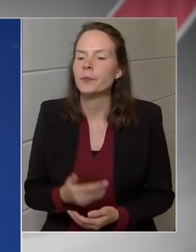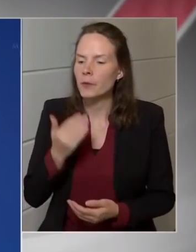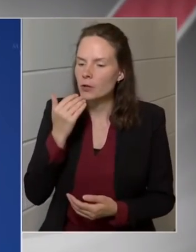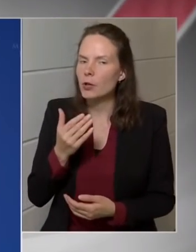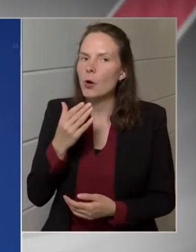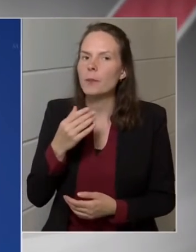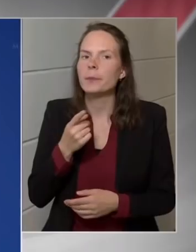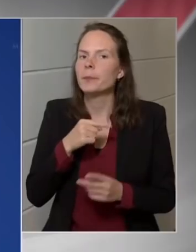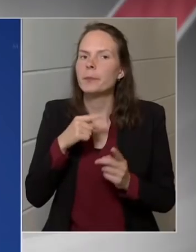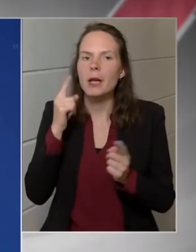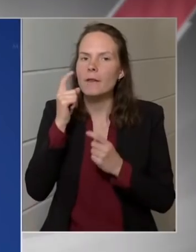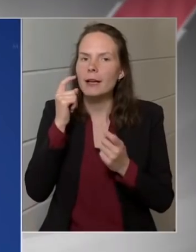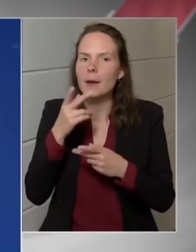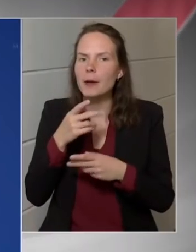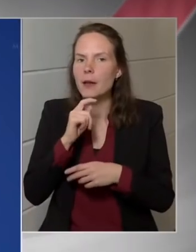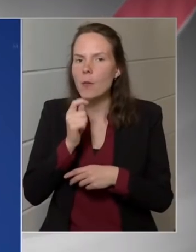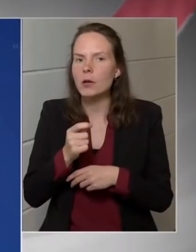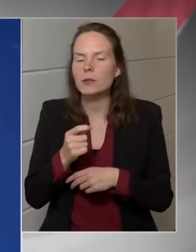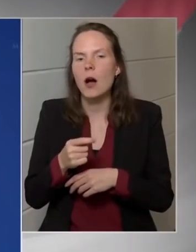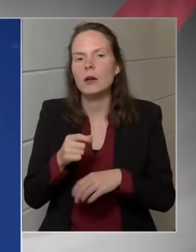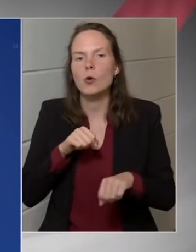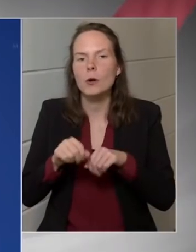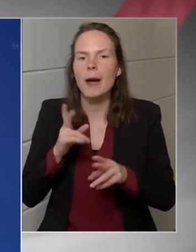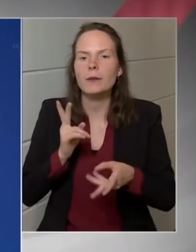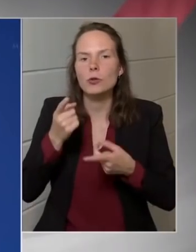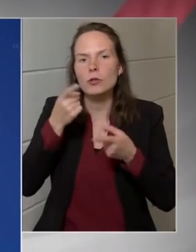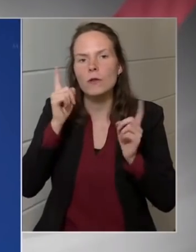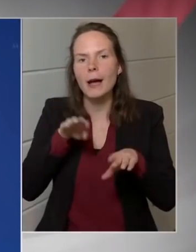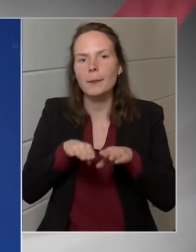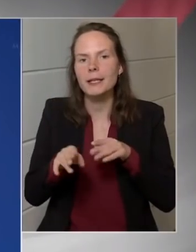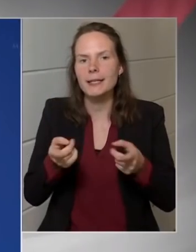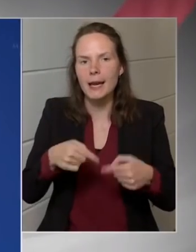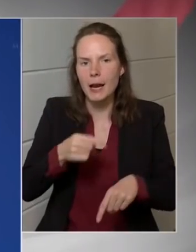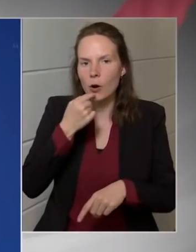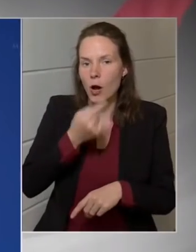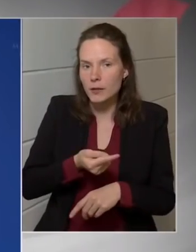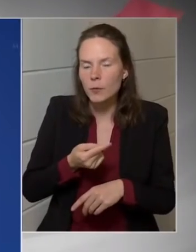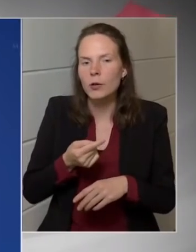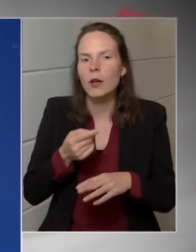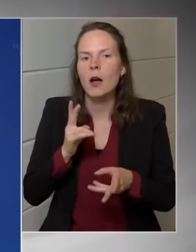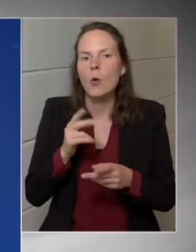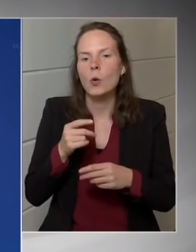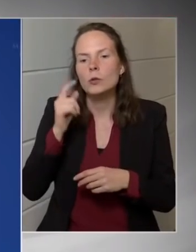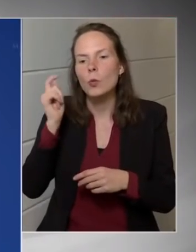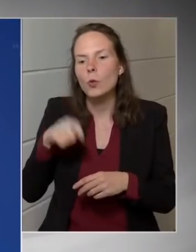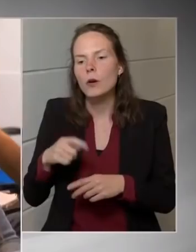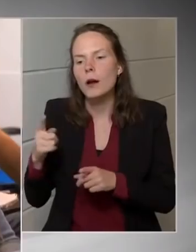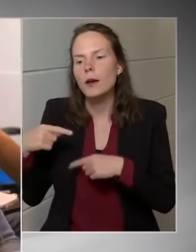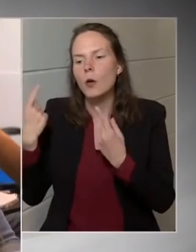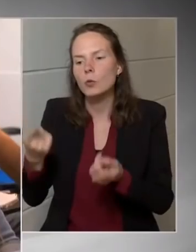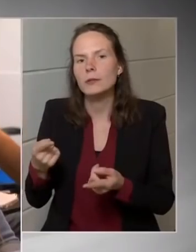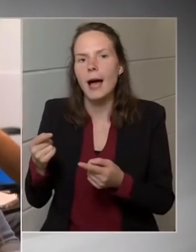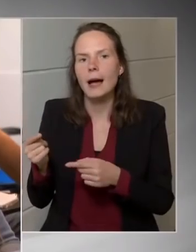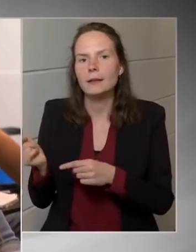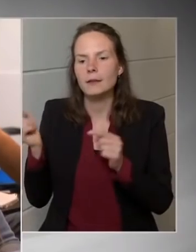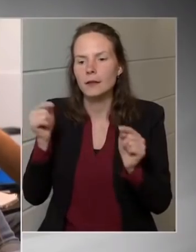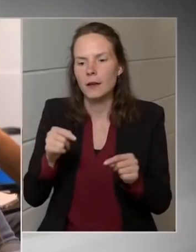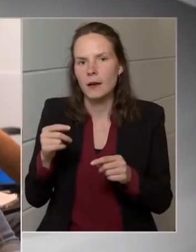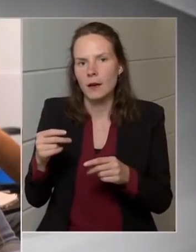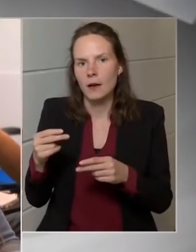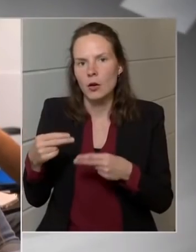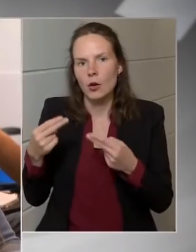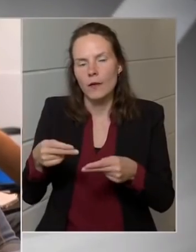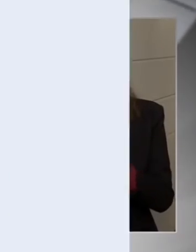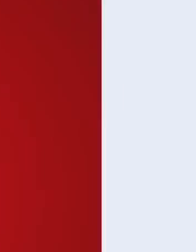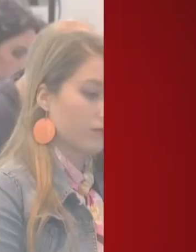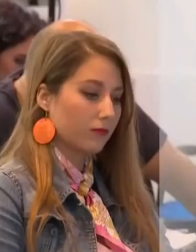varsói útja is ezt bizonyította, hogy ezzel Lengyelország és a Lengyel kormány és állam elnök is tisztában van. Köszönöm. Mi a véleménye